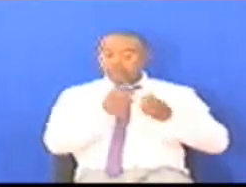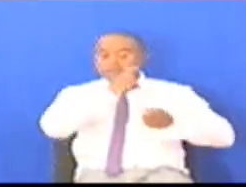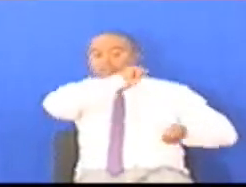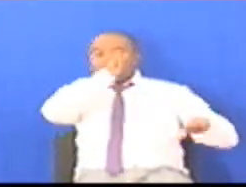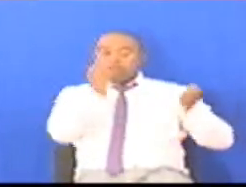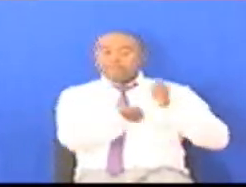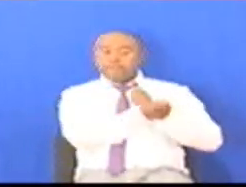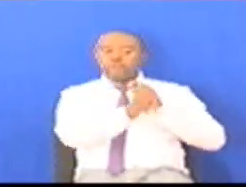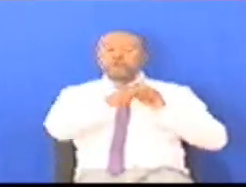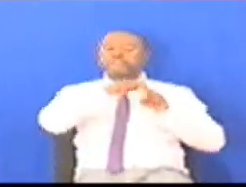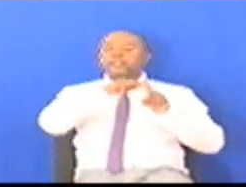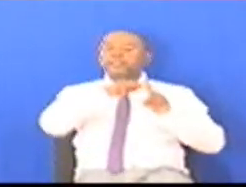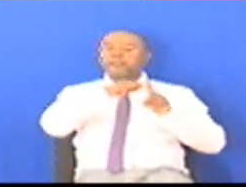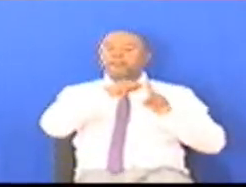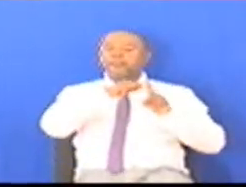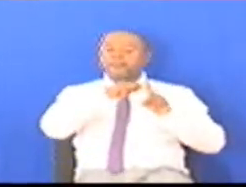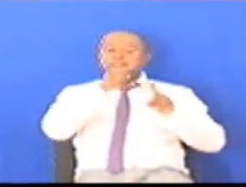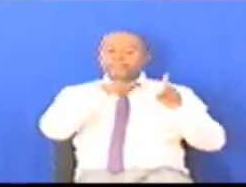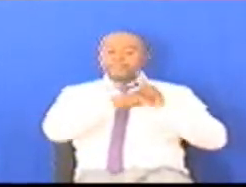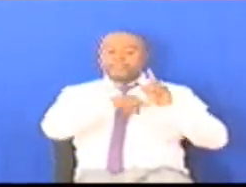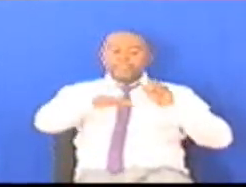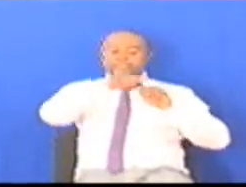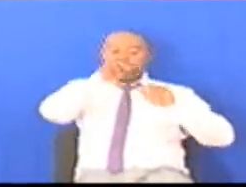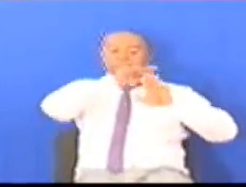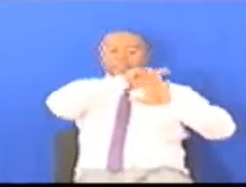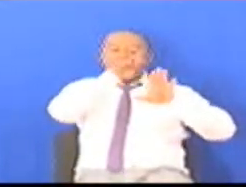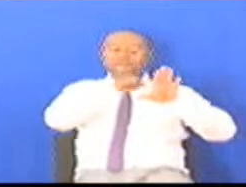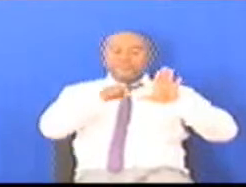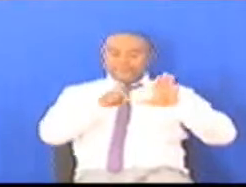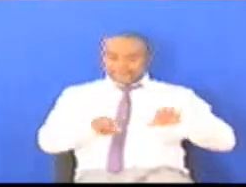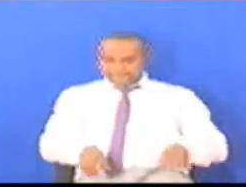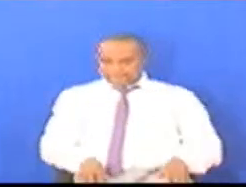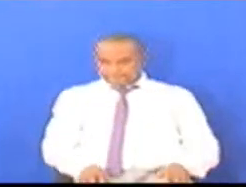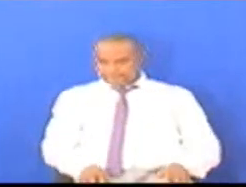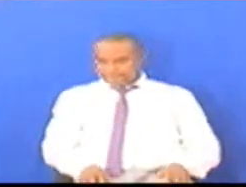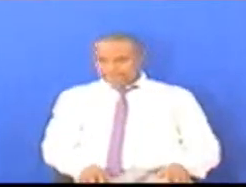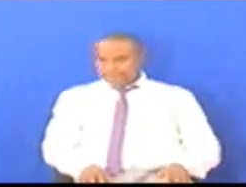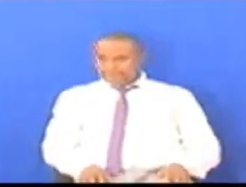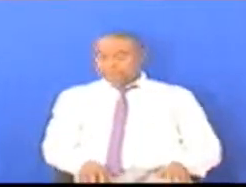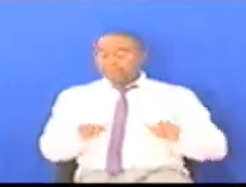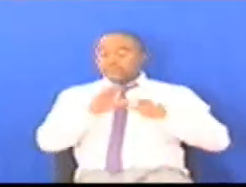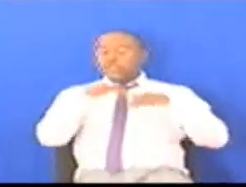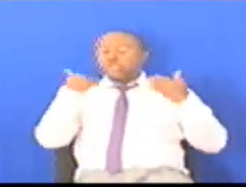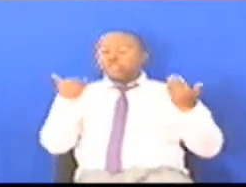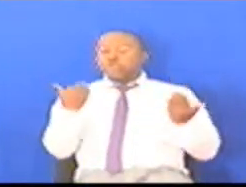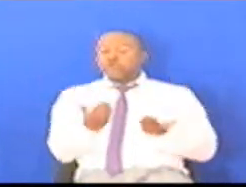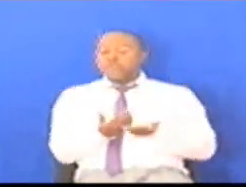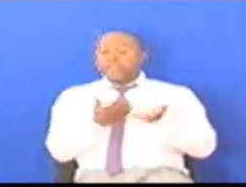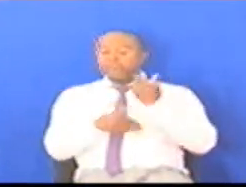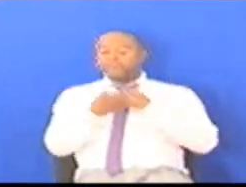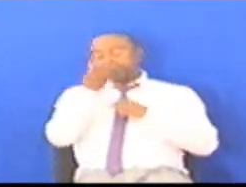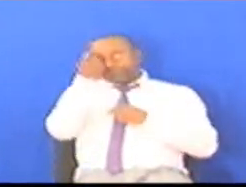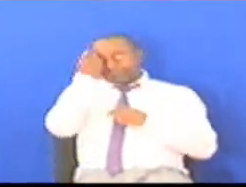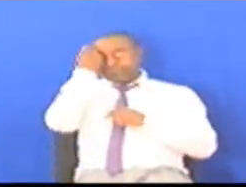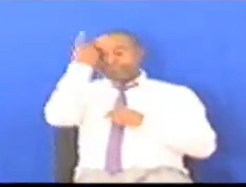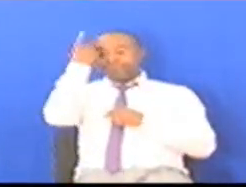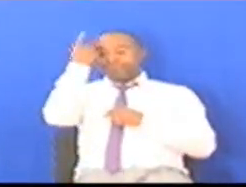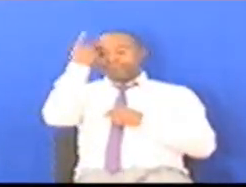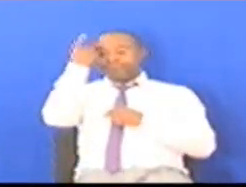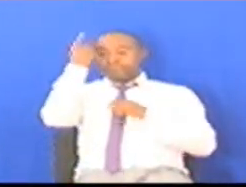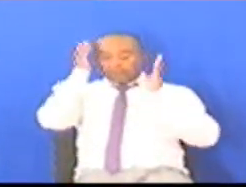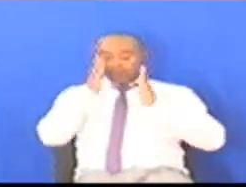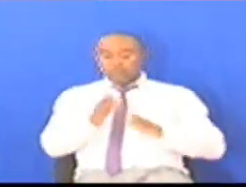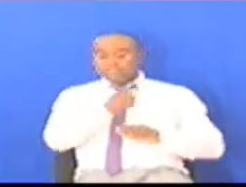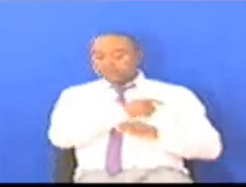Na Dunia Ndunia Nzima Kwa Ujumla Mwishimewa Speaker Dunia Imetambua Mwishimewa Raisi Afrika